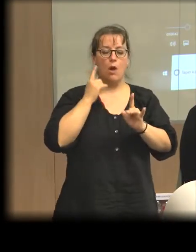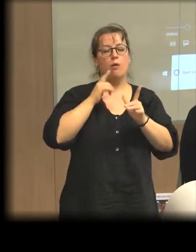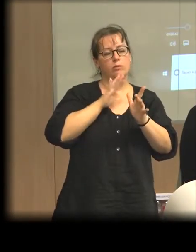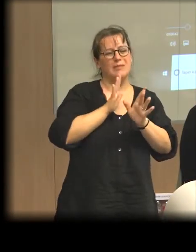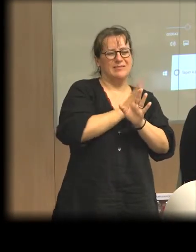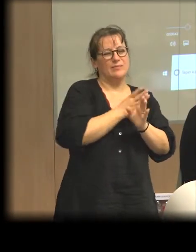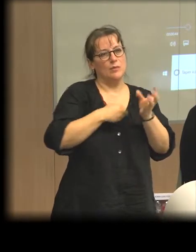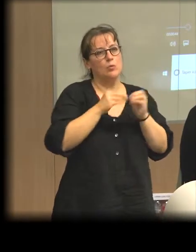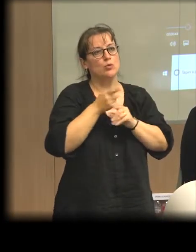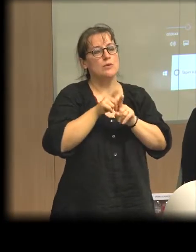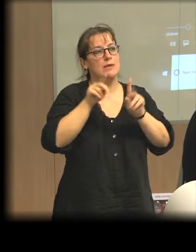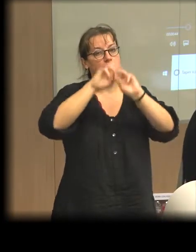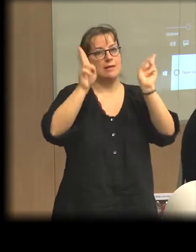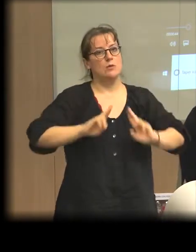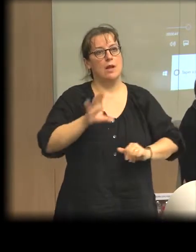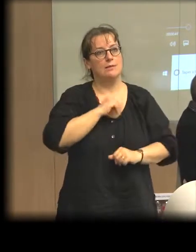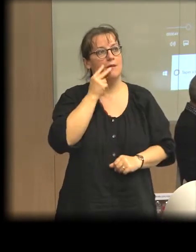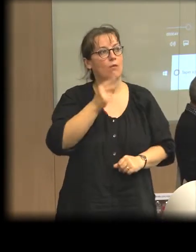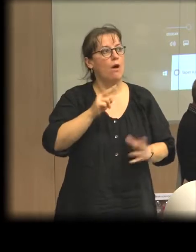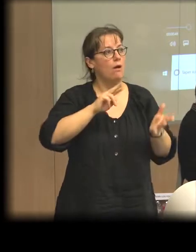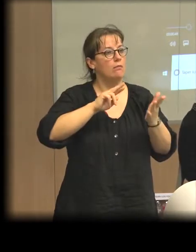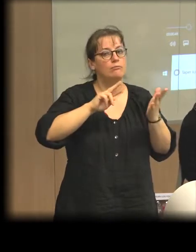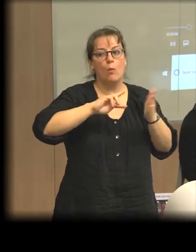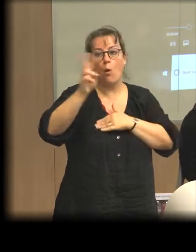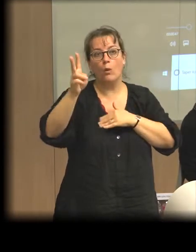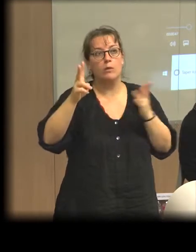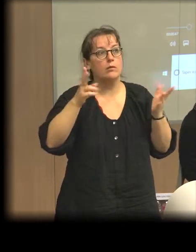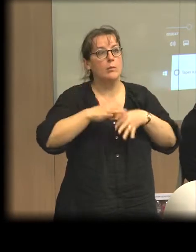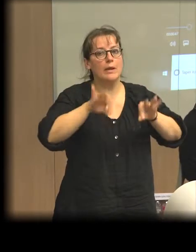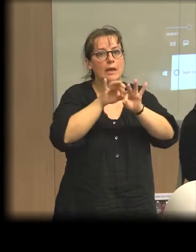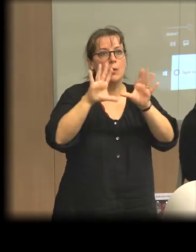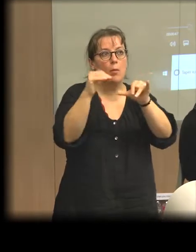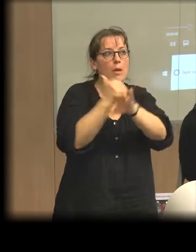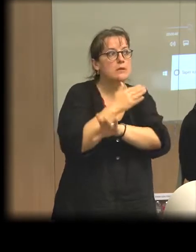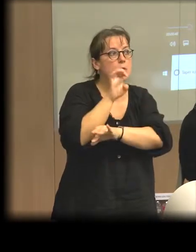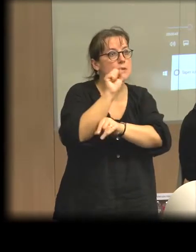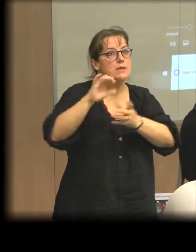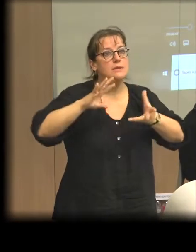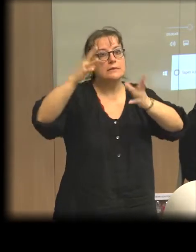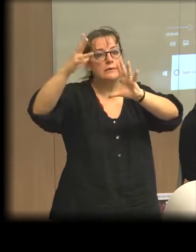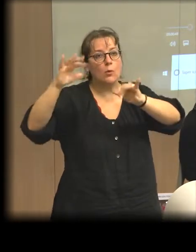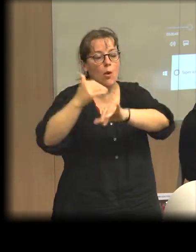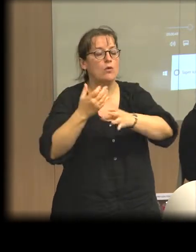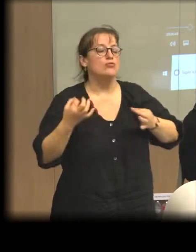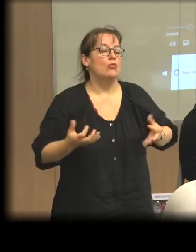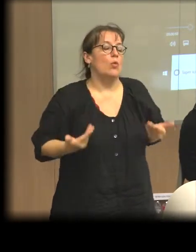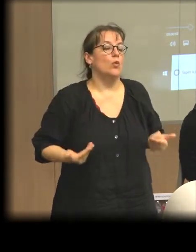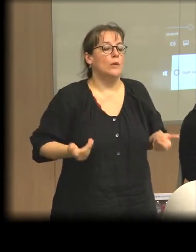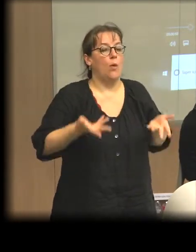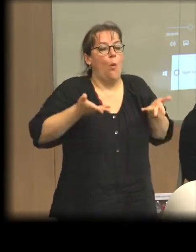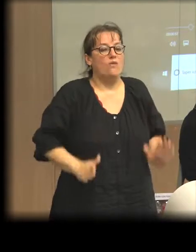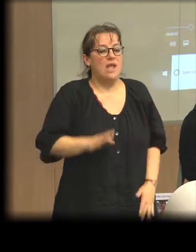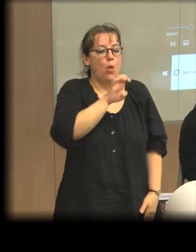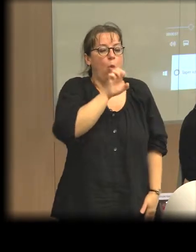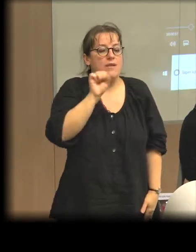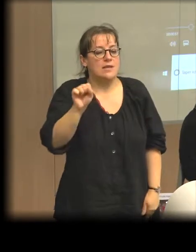autre détour, le détour international, puisque aujourd'hui l'économie sociale et solidaire, c'est l'appellation officielle, elle